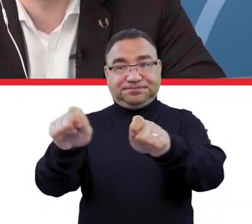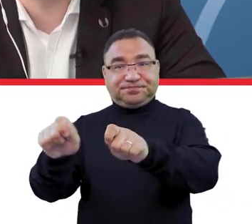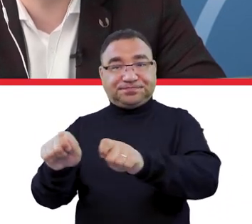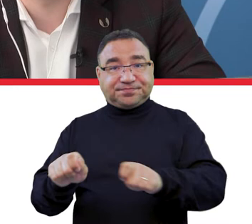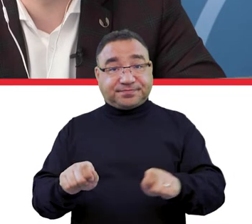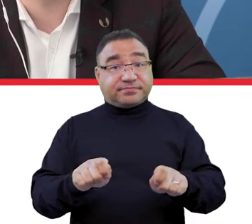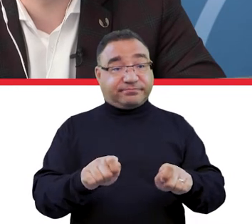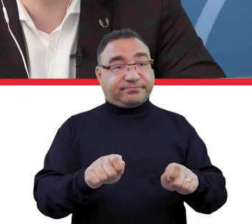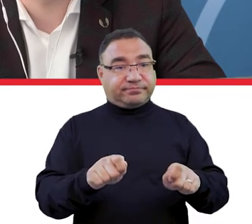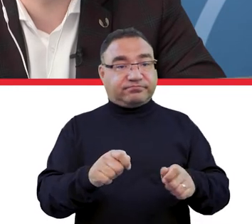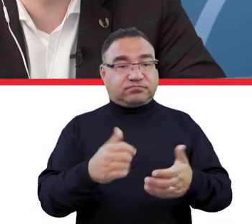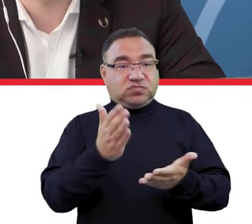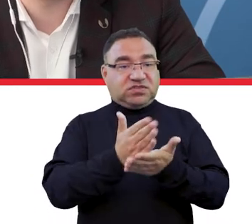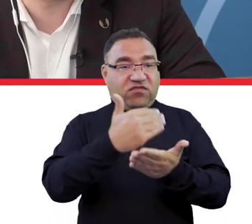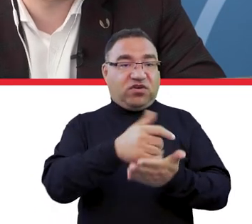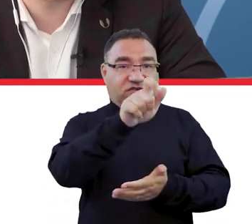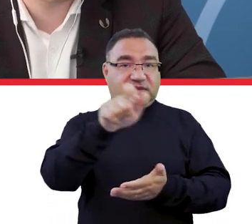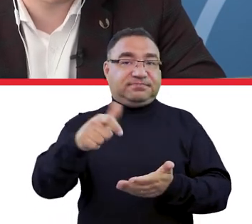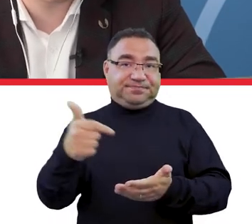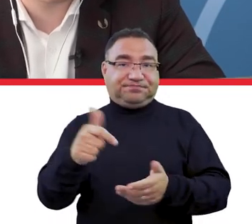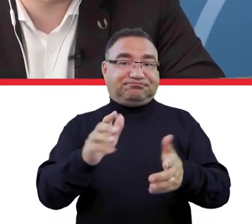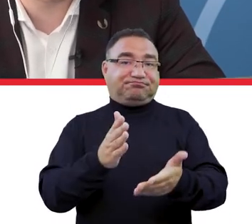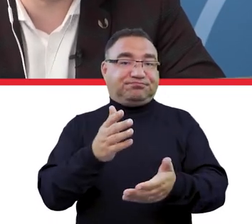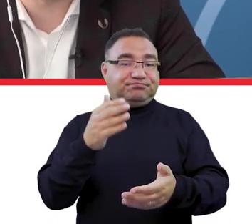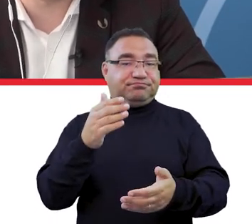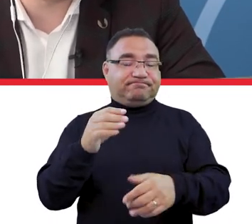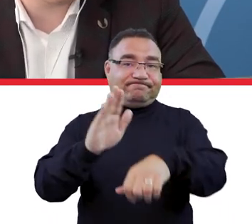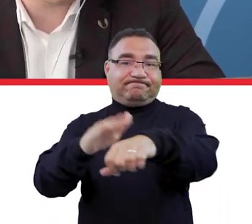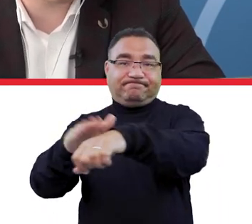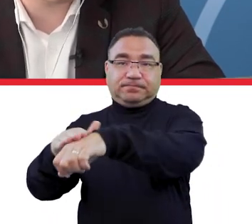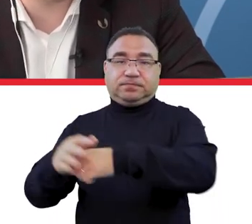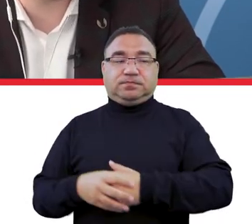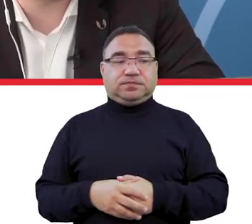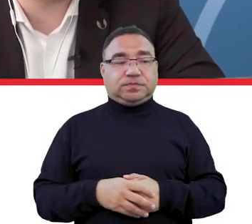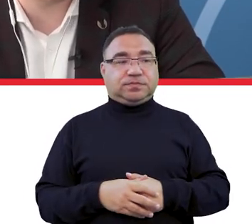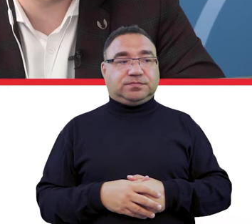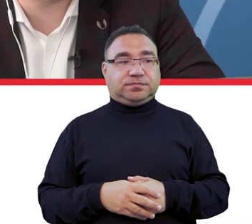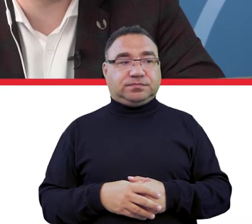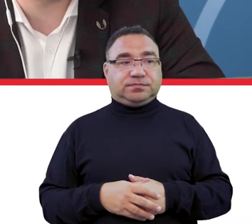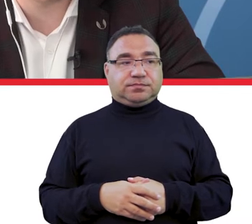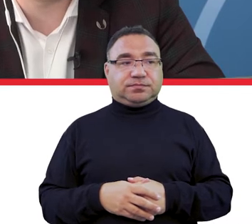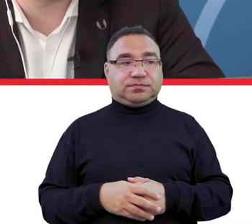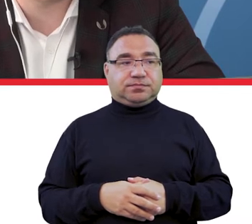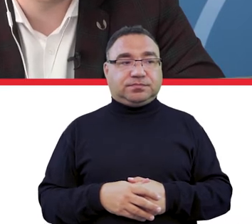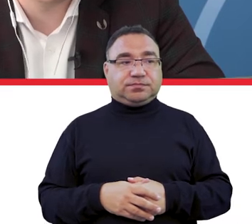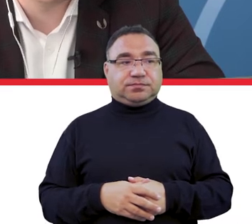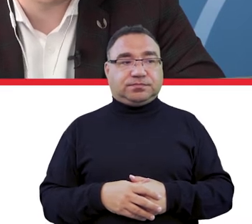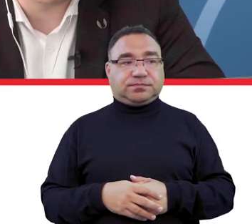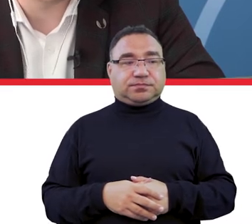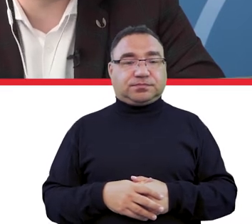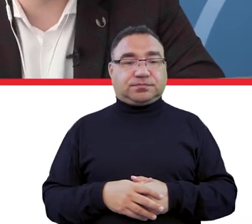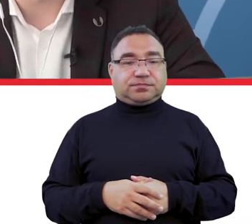którzy powinni o tych obowiązkach przypominać. Dobrze, dziękuję bardzo. Więc my też jakby oficjalnie się z taką prośbą